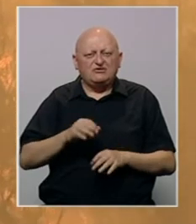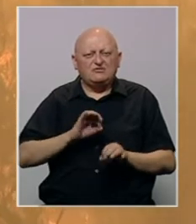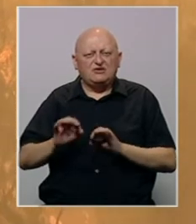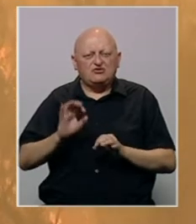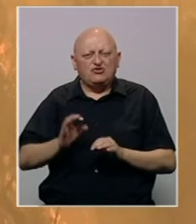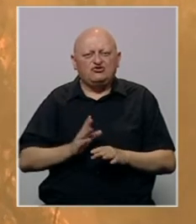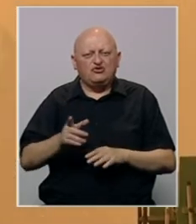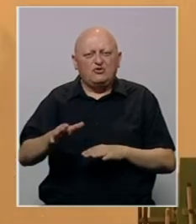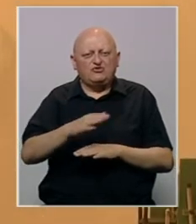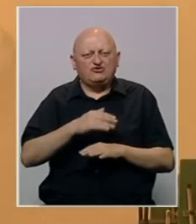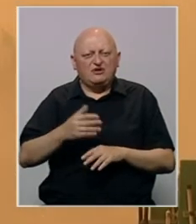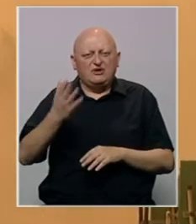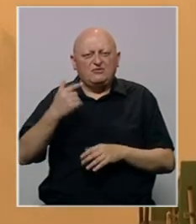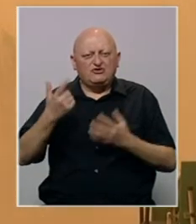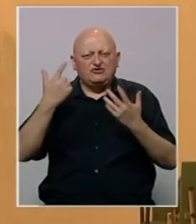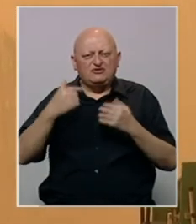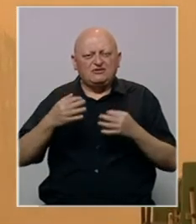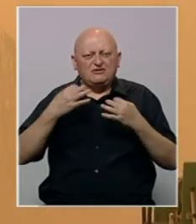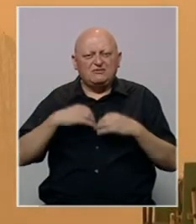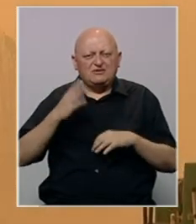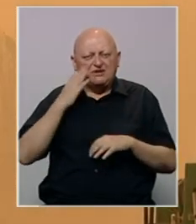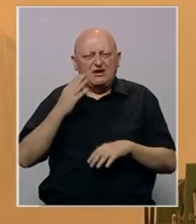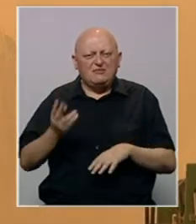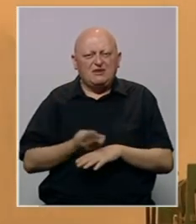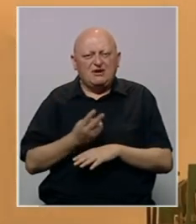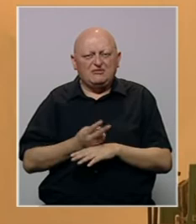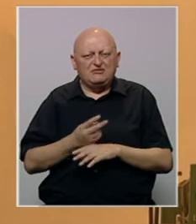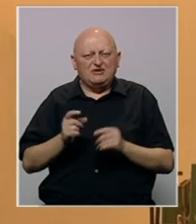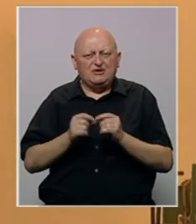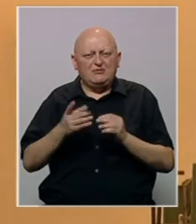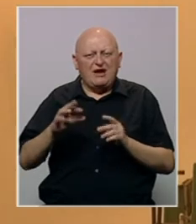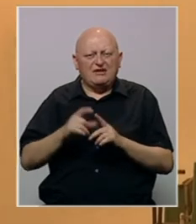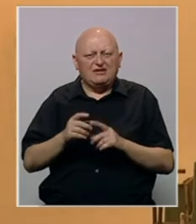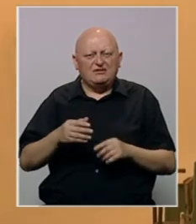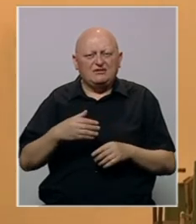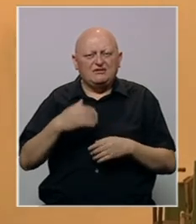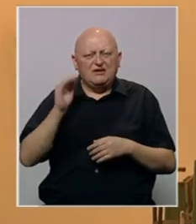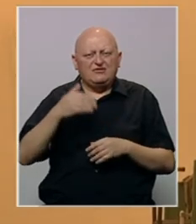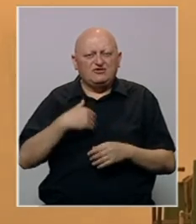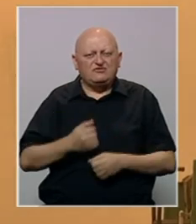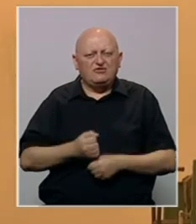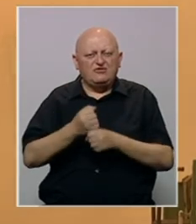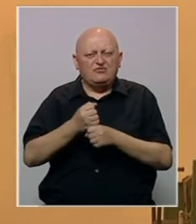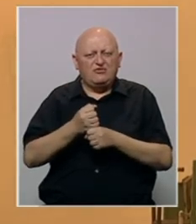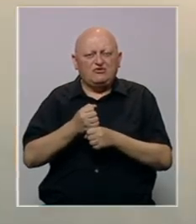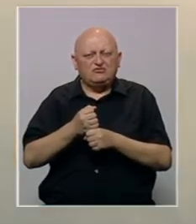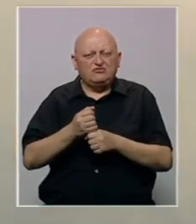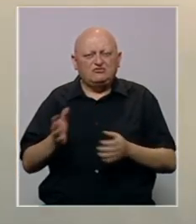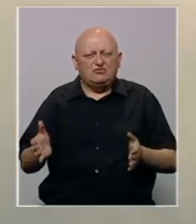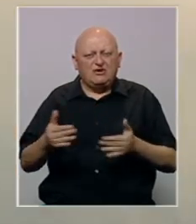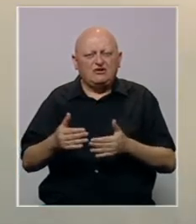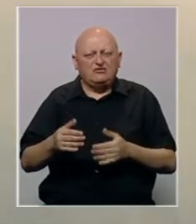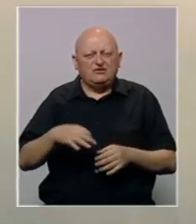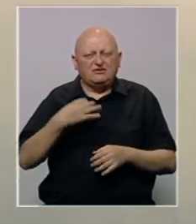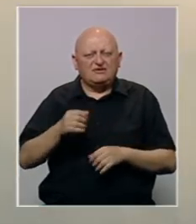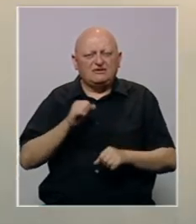bude bezbjedno doći do tog područja. Prošle sedmice predsjednik Sjedinjenih američkih država Joe Biden najavio je podršku ekspanzivnom